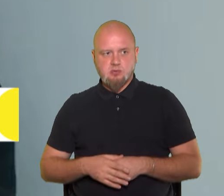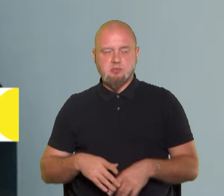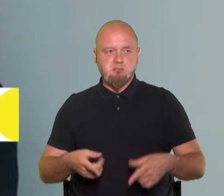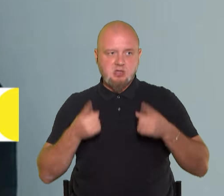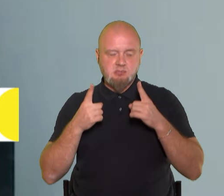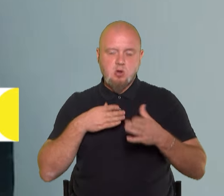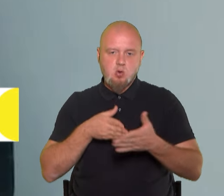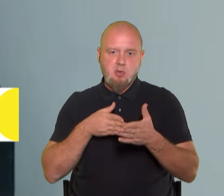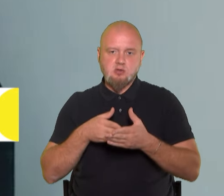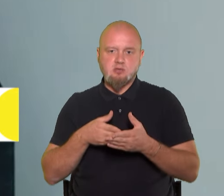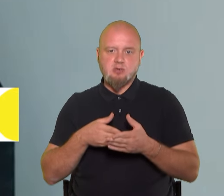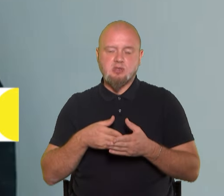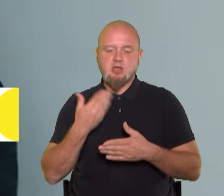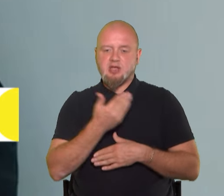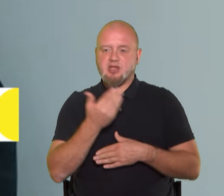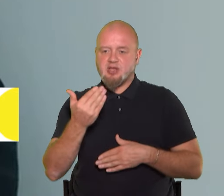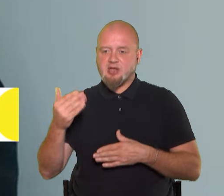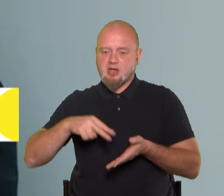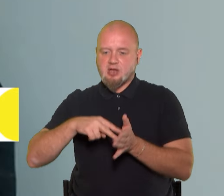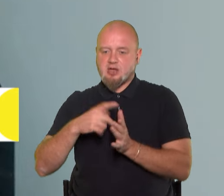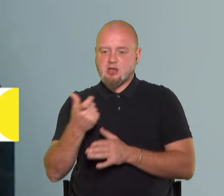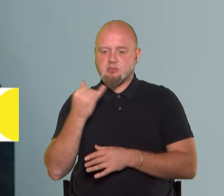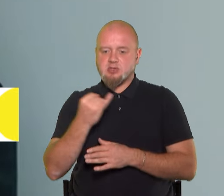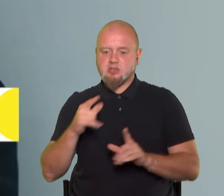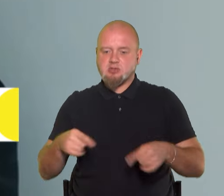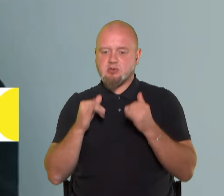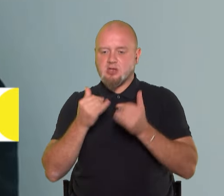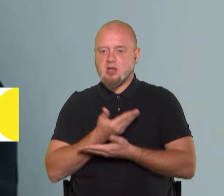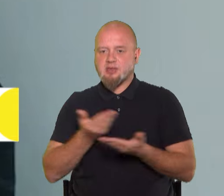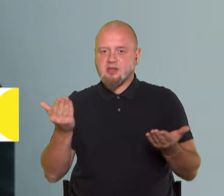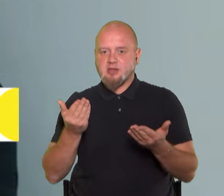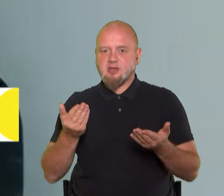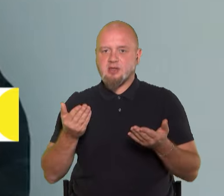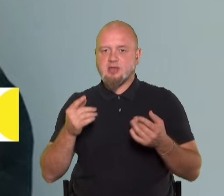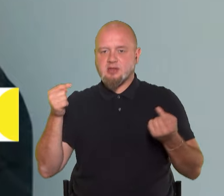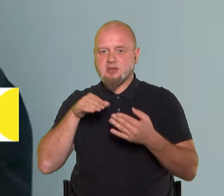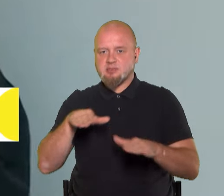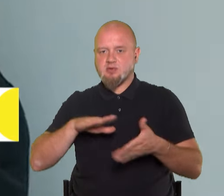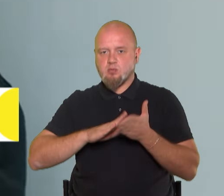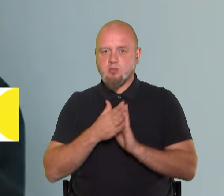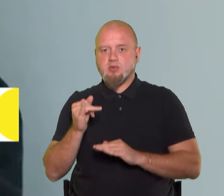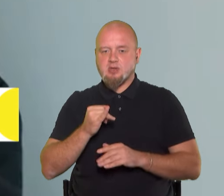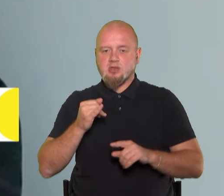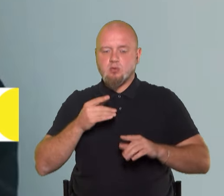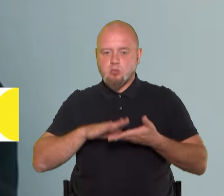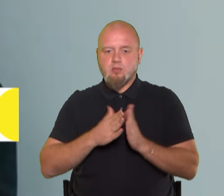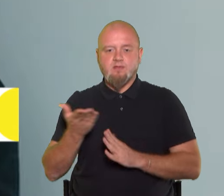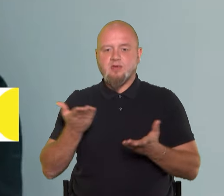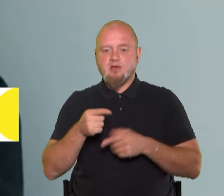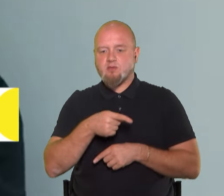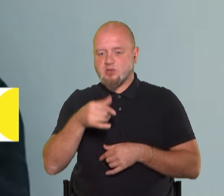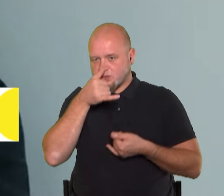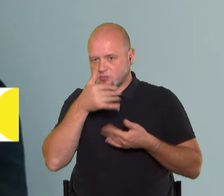максимально обмежувати їх економічно і створювати для них несприятливі умови, ті умови, в яких вони не